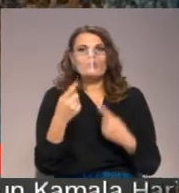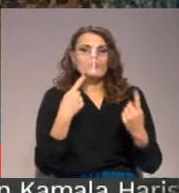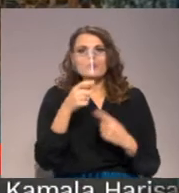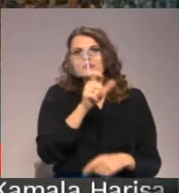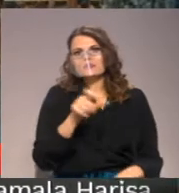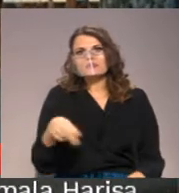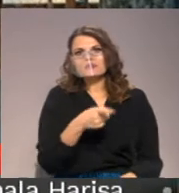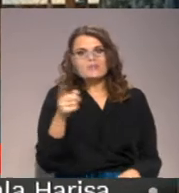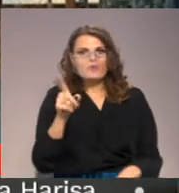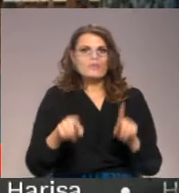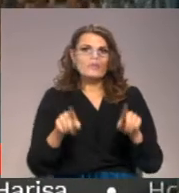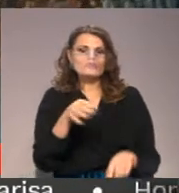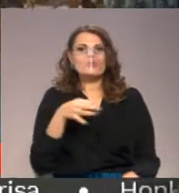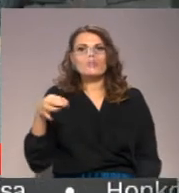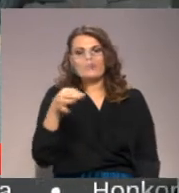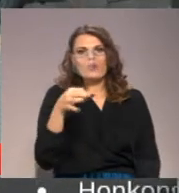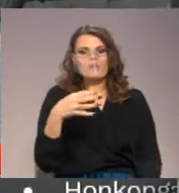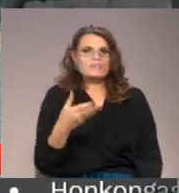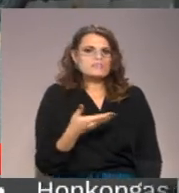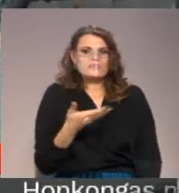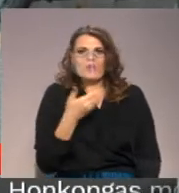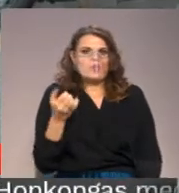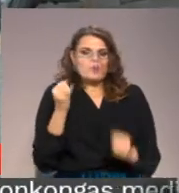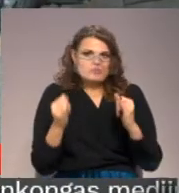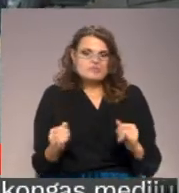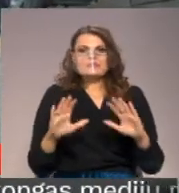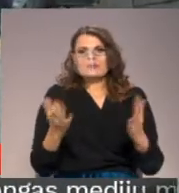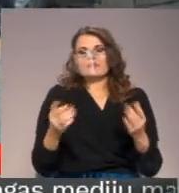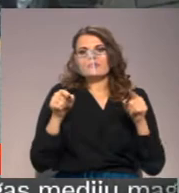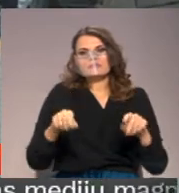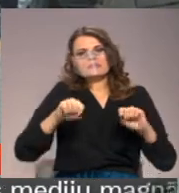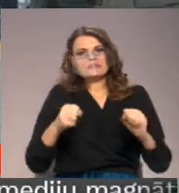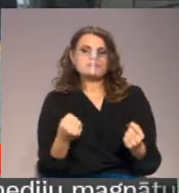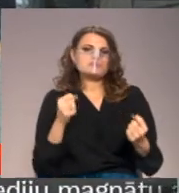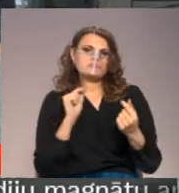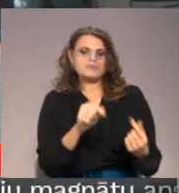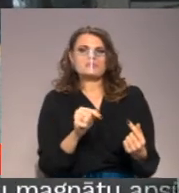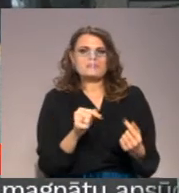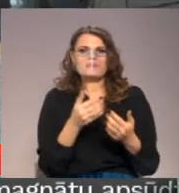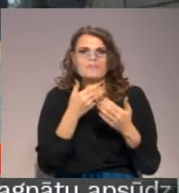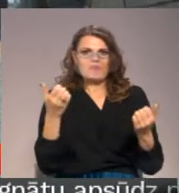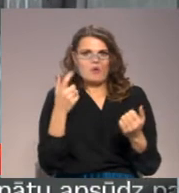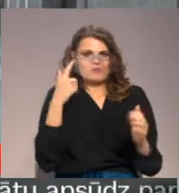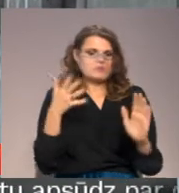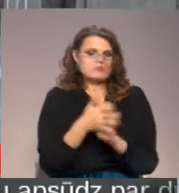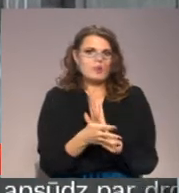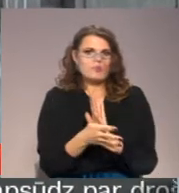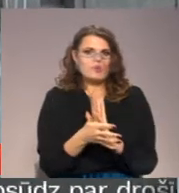jauni augavieši teica, ka cevišķā novadā dzīvot nav bijis slikti, tomēr šādas pītēšanās nesot saprotama.